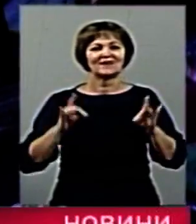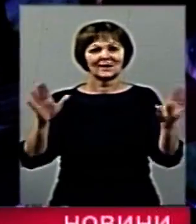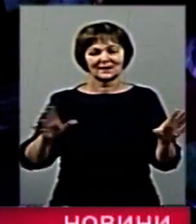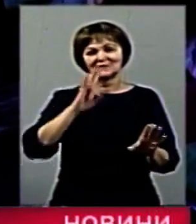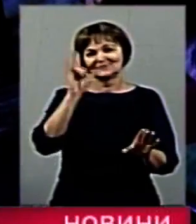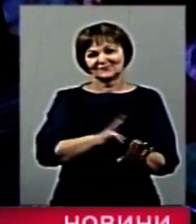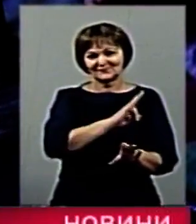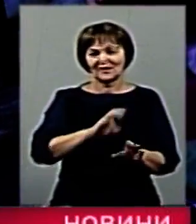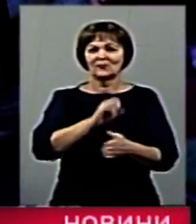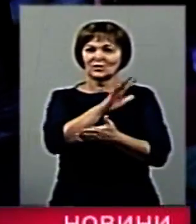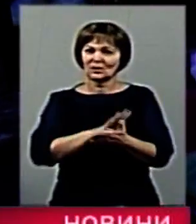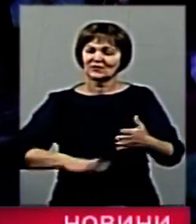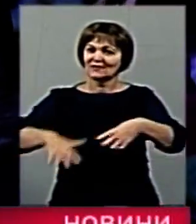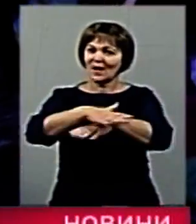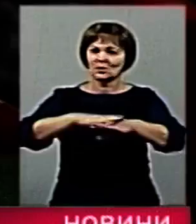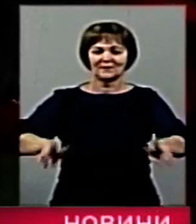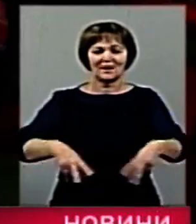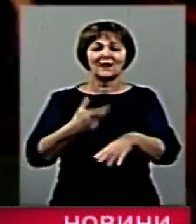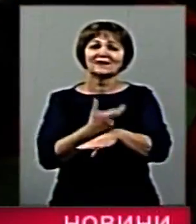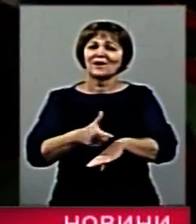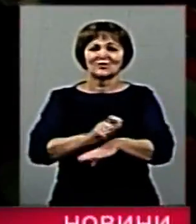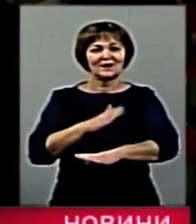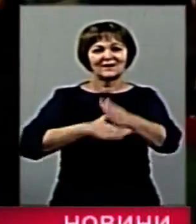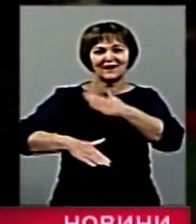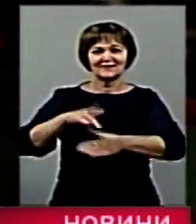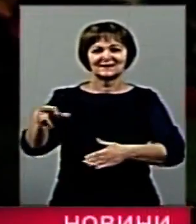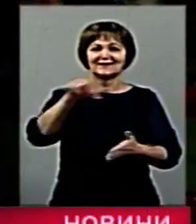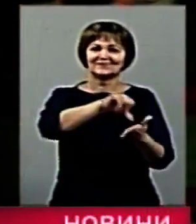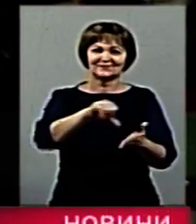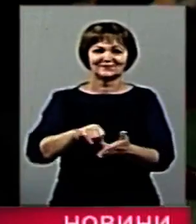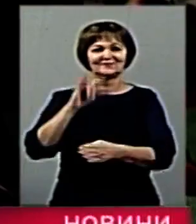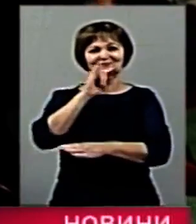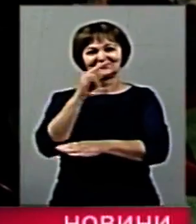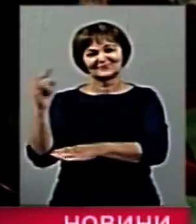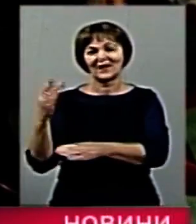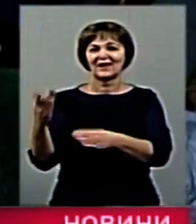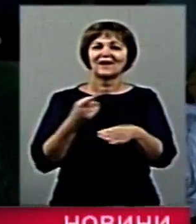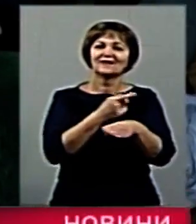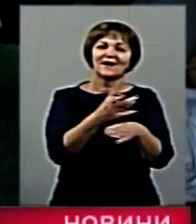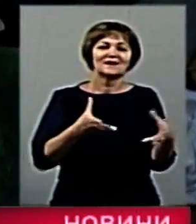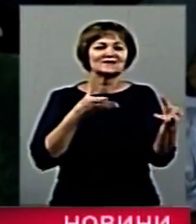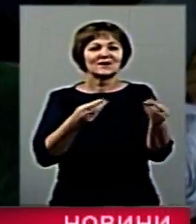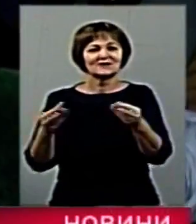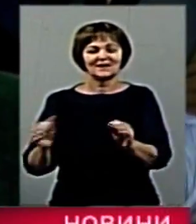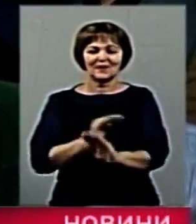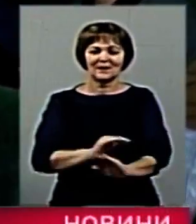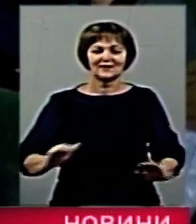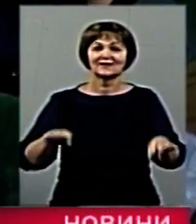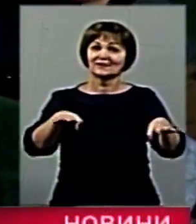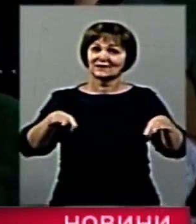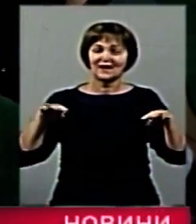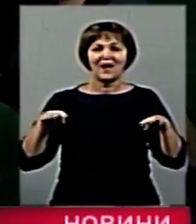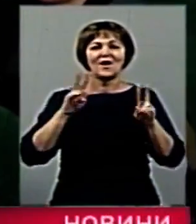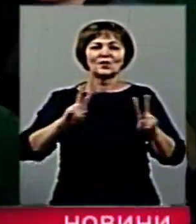піснями та народними танцями. Найбільш радісно діти сприймали героїв мультфільмів, аніматорів, які розважали маленьких глядачів. Найспритніші